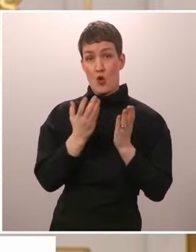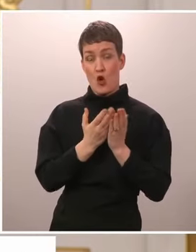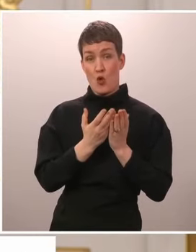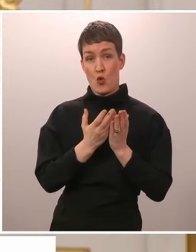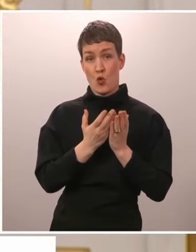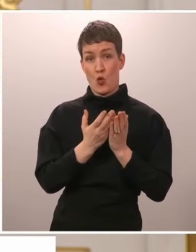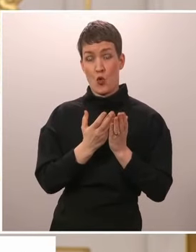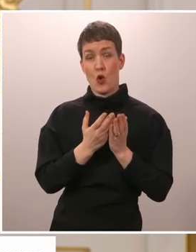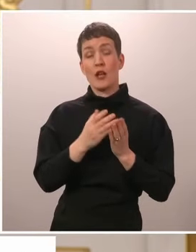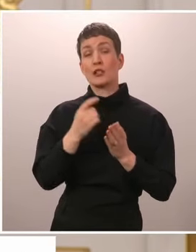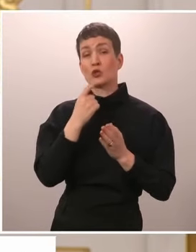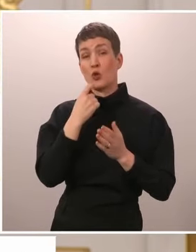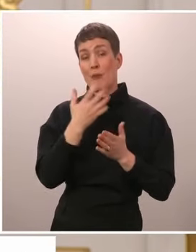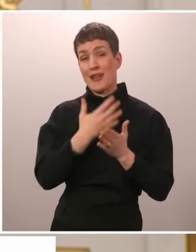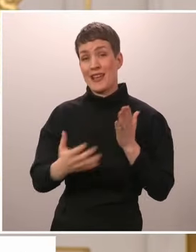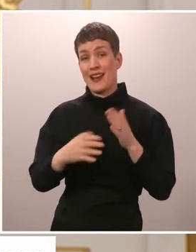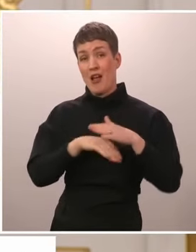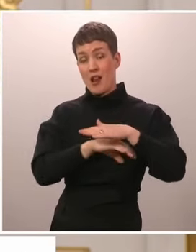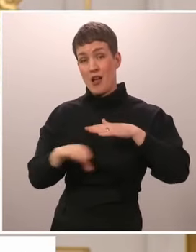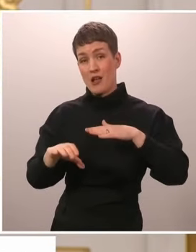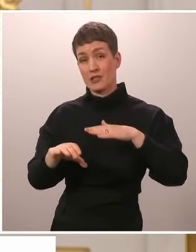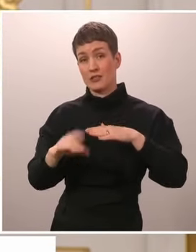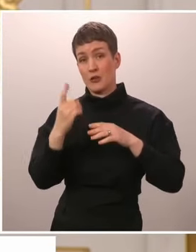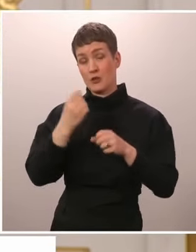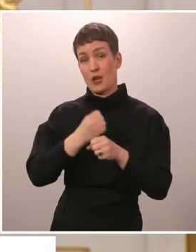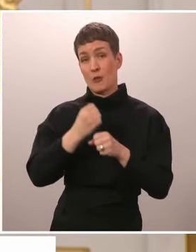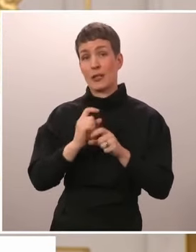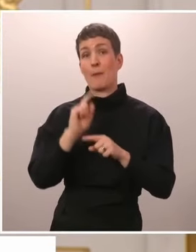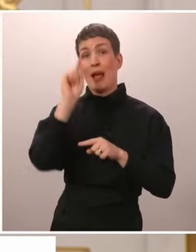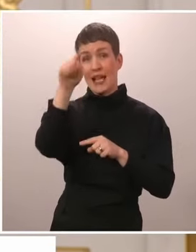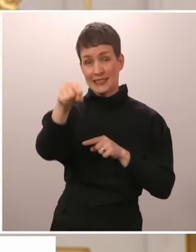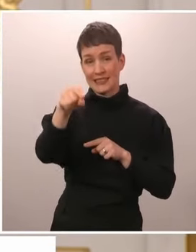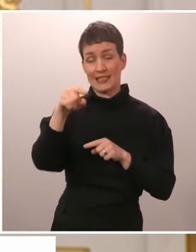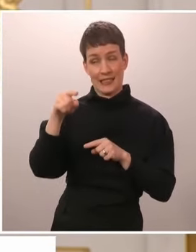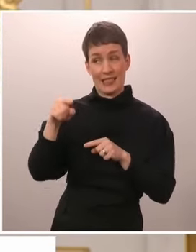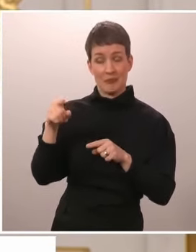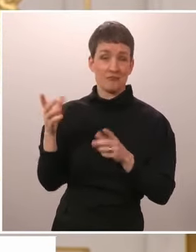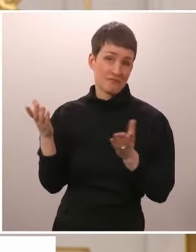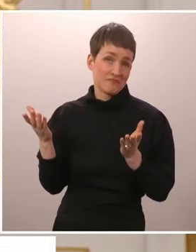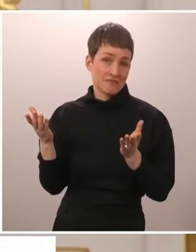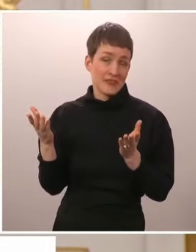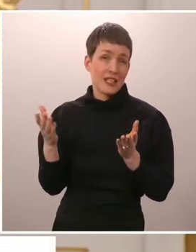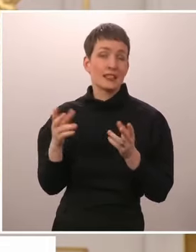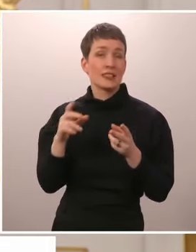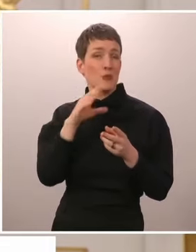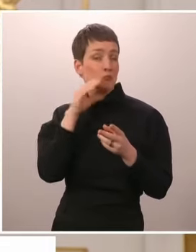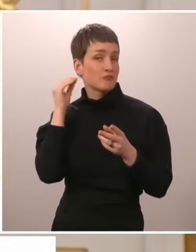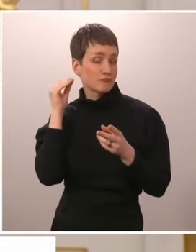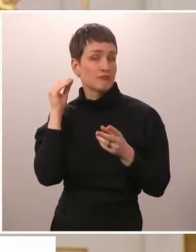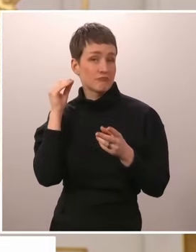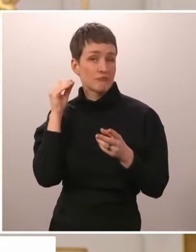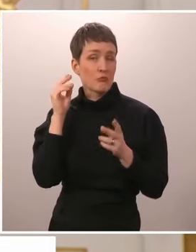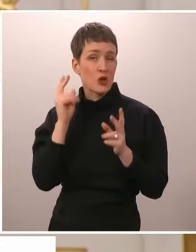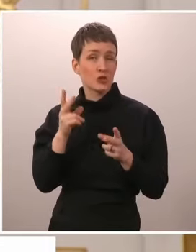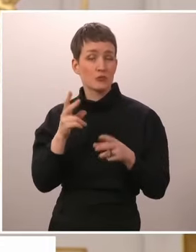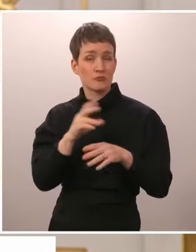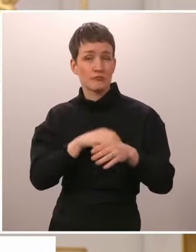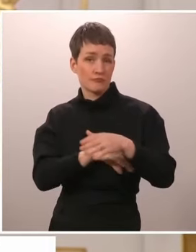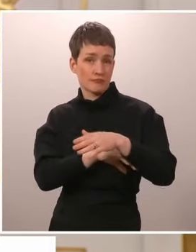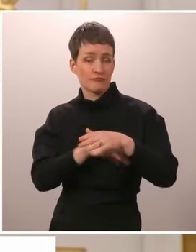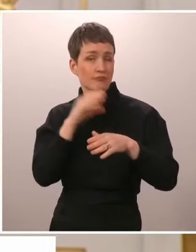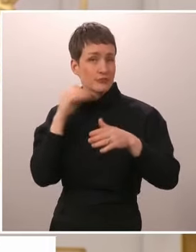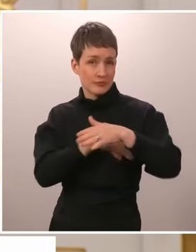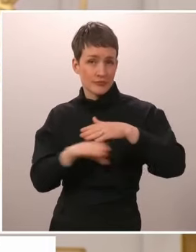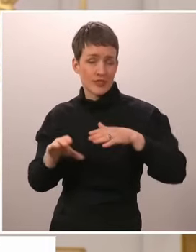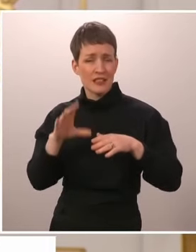lågstadien. Och sen ungefär 1 km till Mungsnäs svenska lågstadien. Och 500 meter till min högstadien.